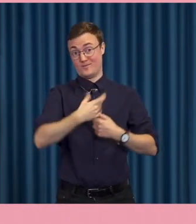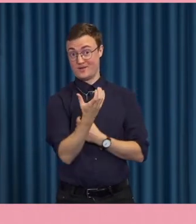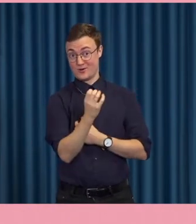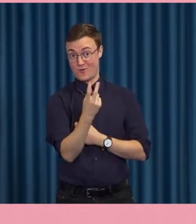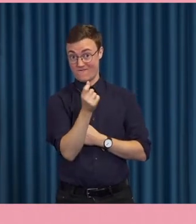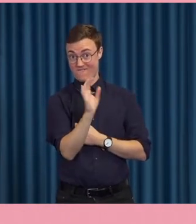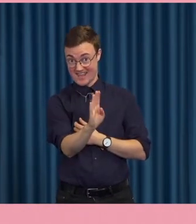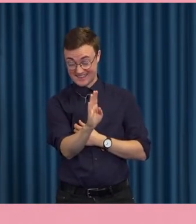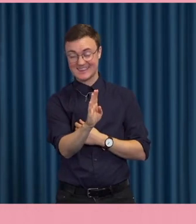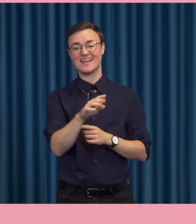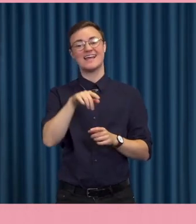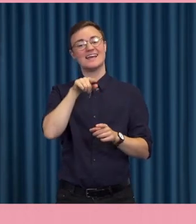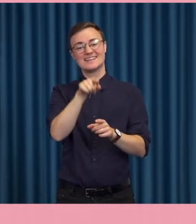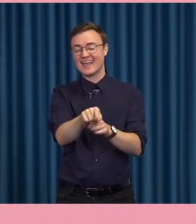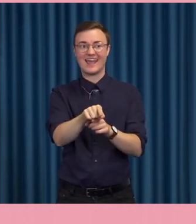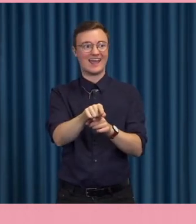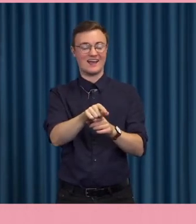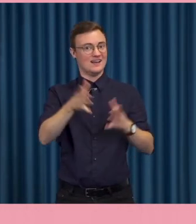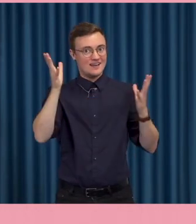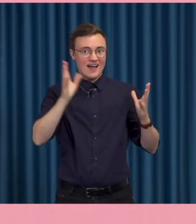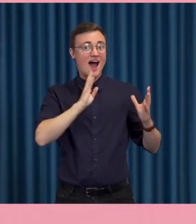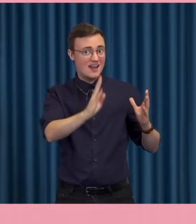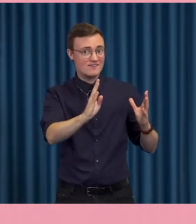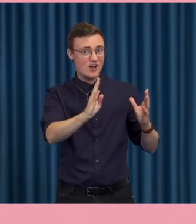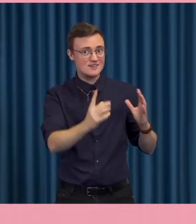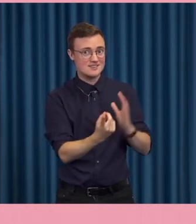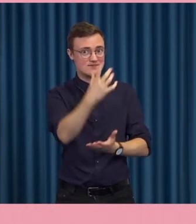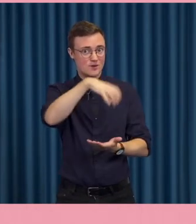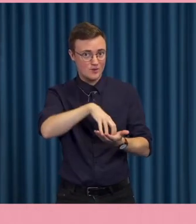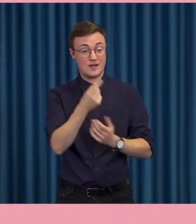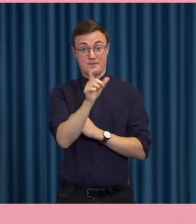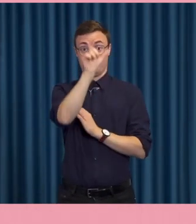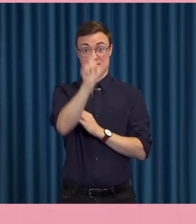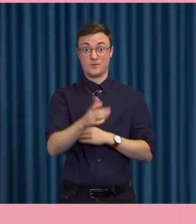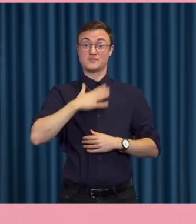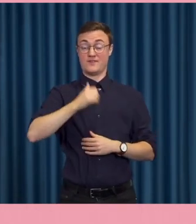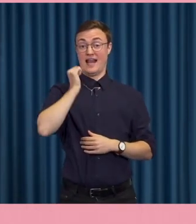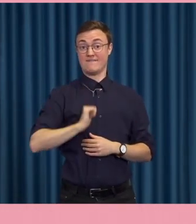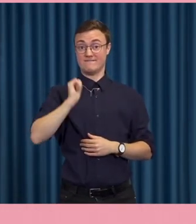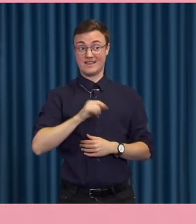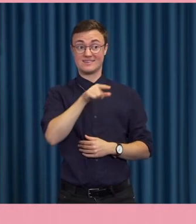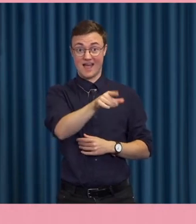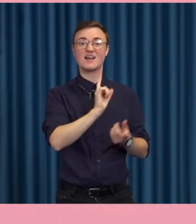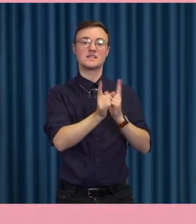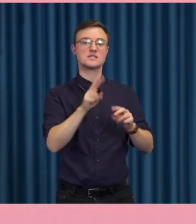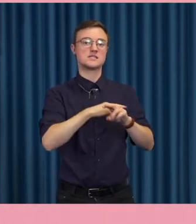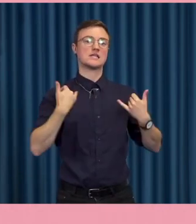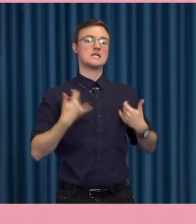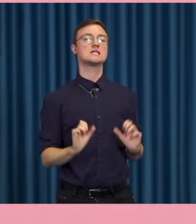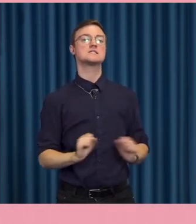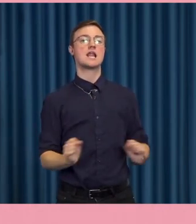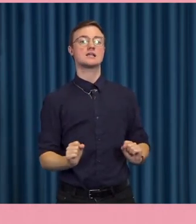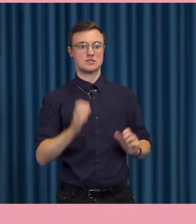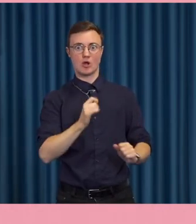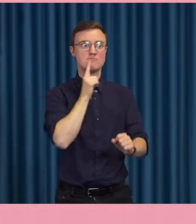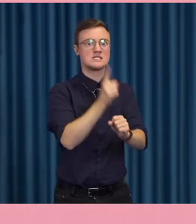blir ju så dramatiska för där handlar det också om att den som använder förmodligen har en stress när den ska